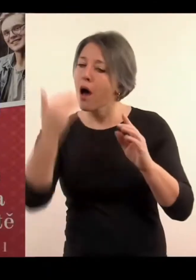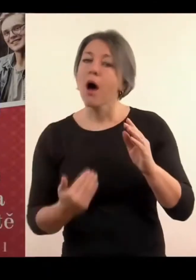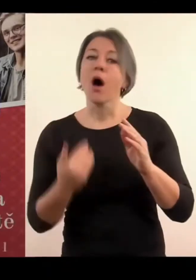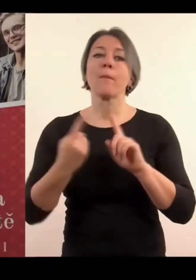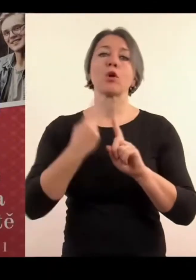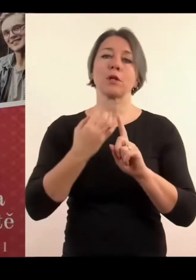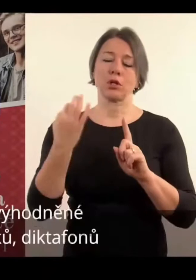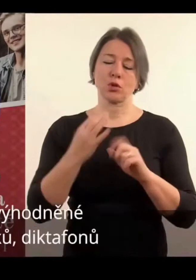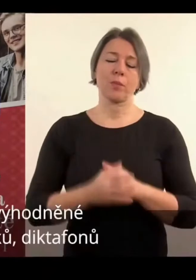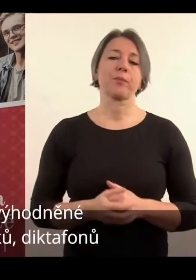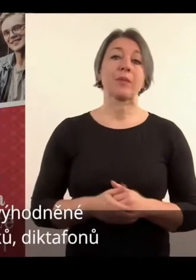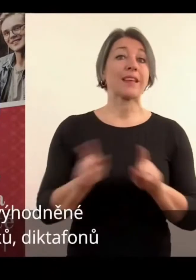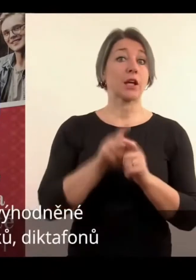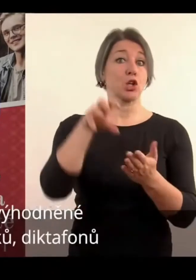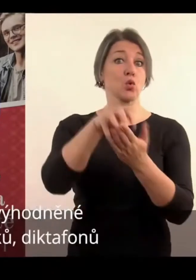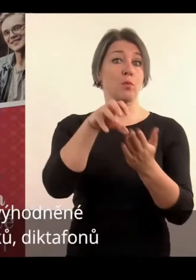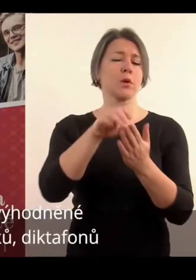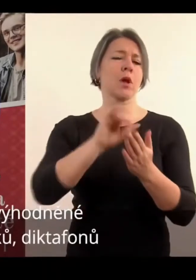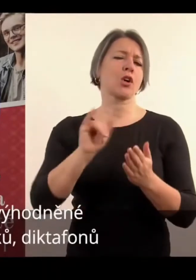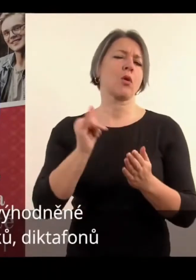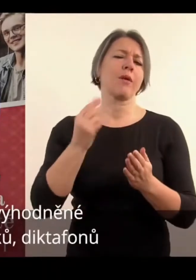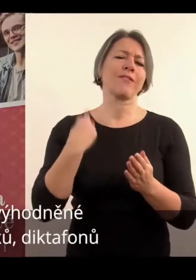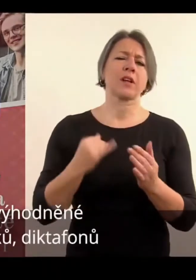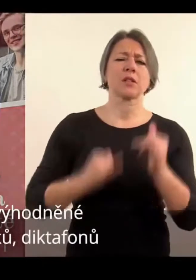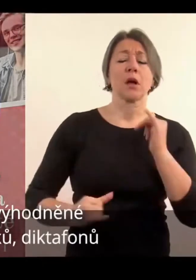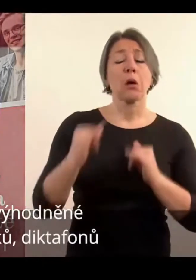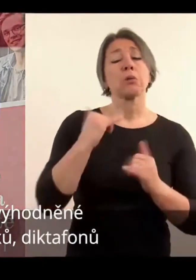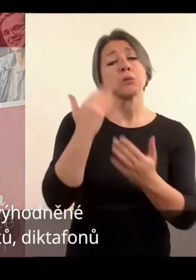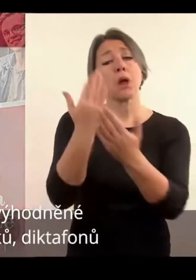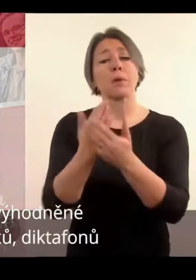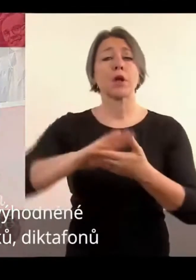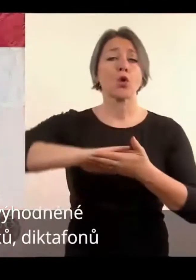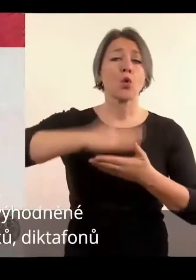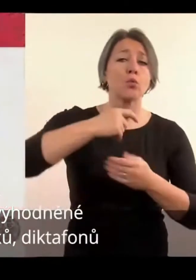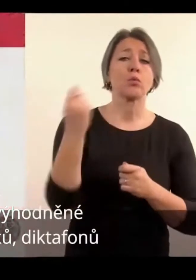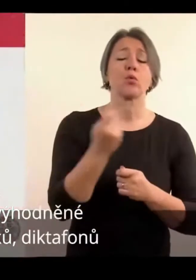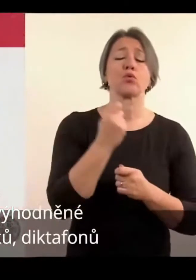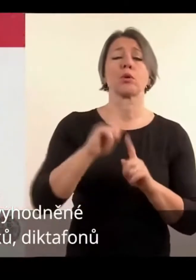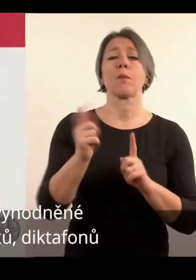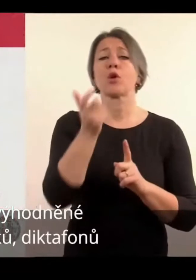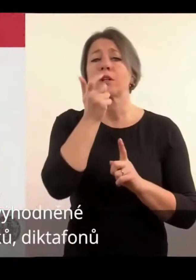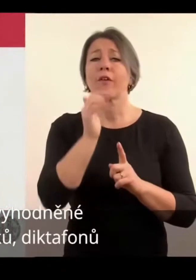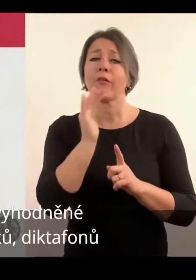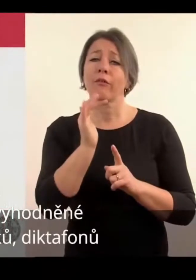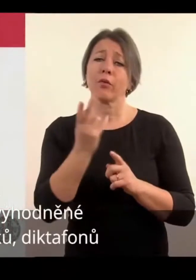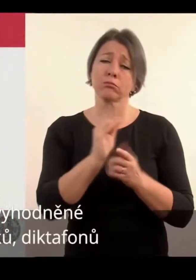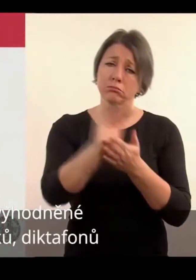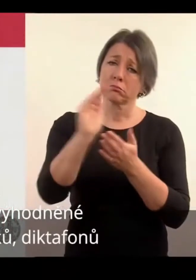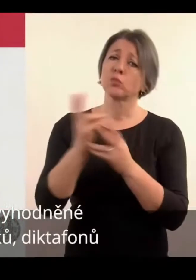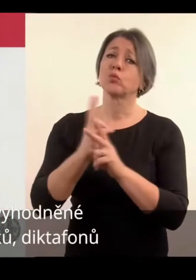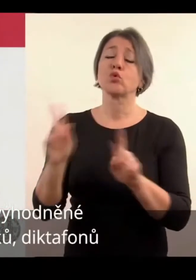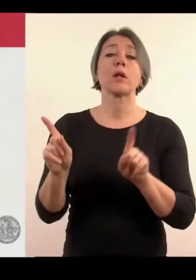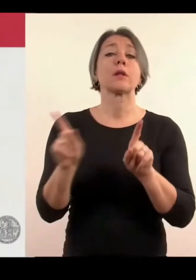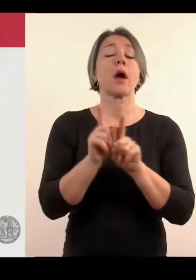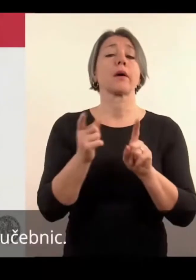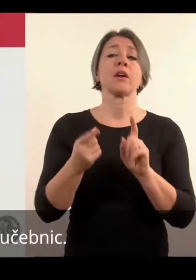Také pro studenty ekonomicky nevýhodněné. Máme možné zapůjčení notebooku, mikrafonu a podobně. A